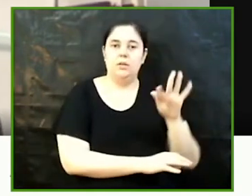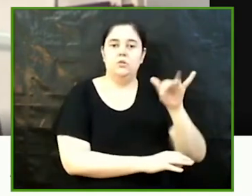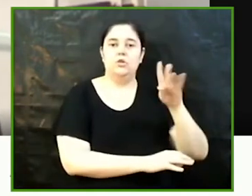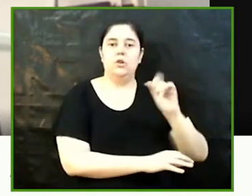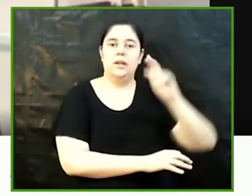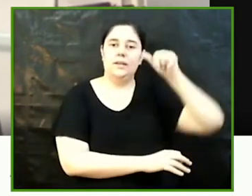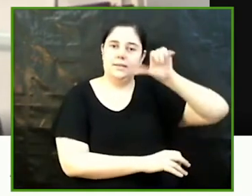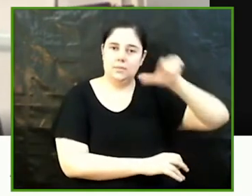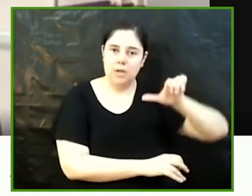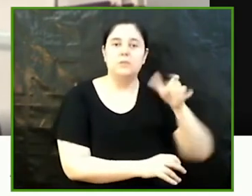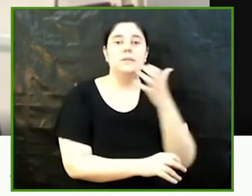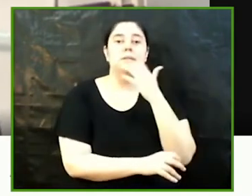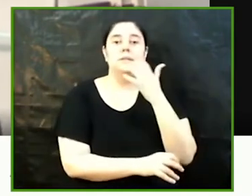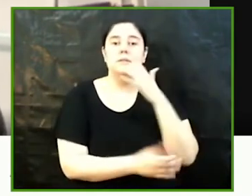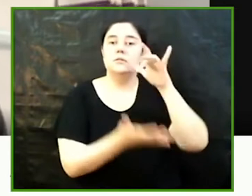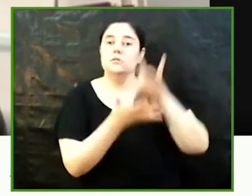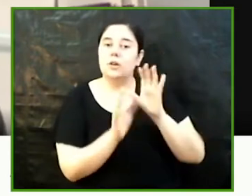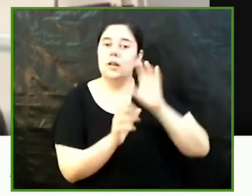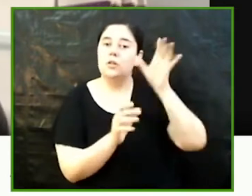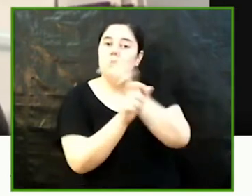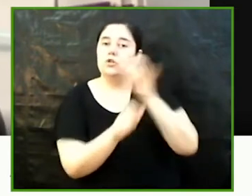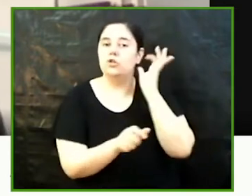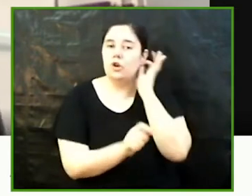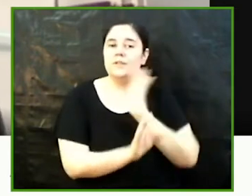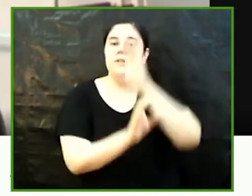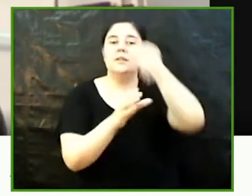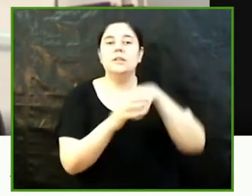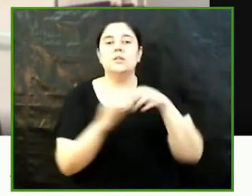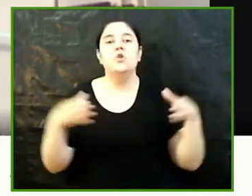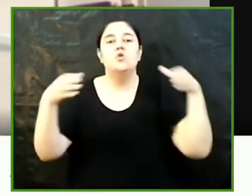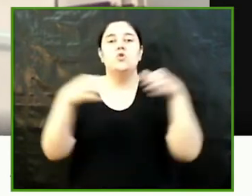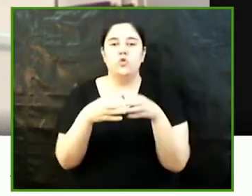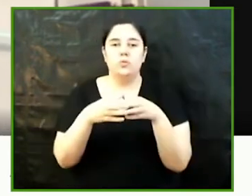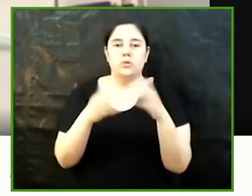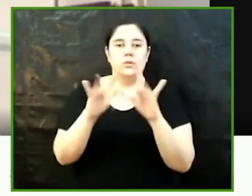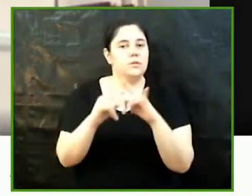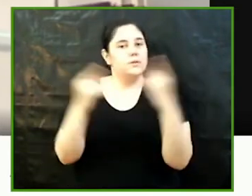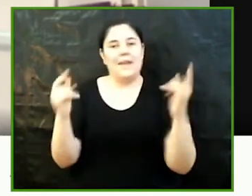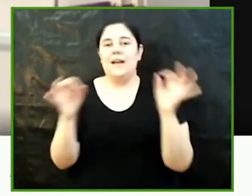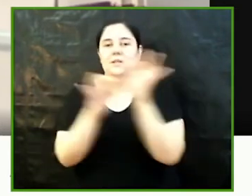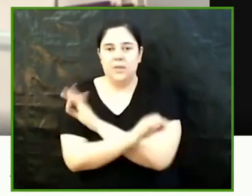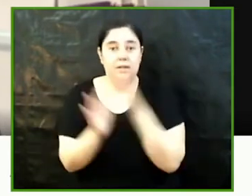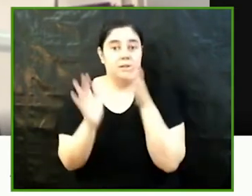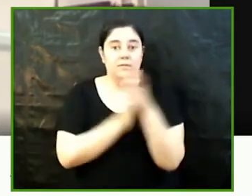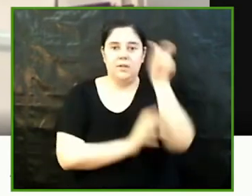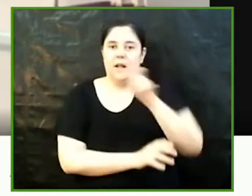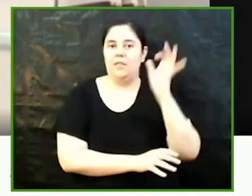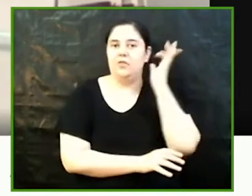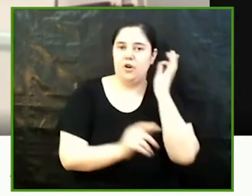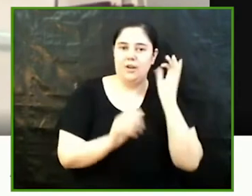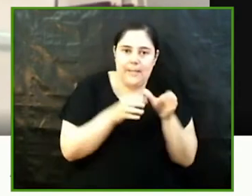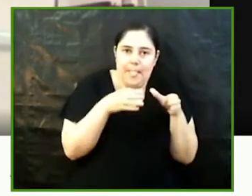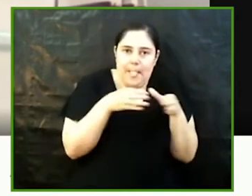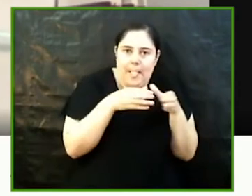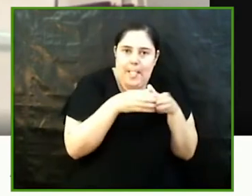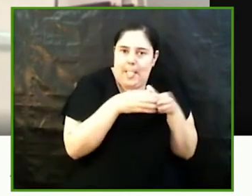dins dels anomenats grups asimètrics és a dir que es troben en minoria absoluta i això les